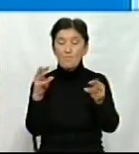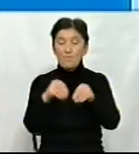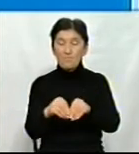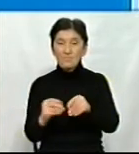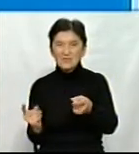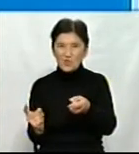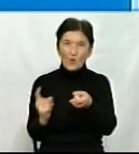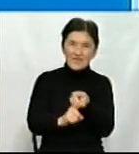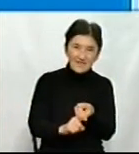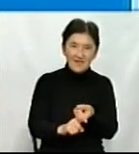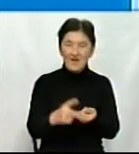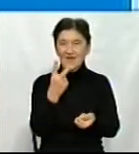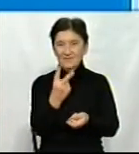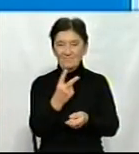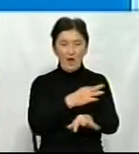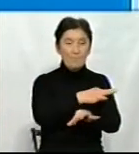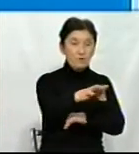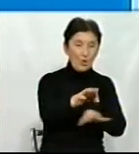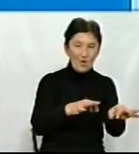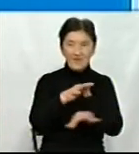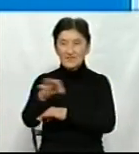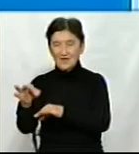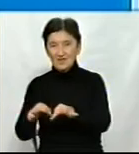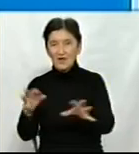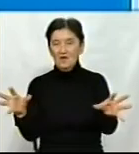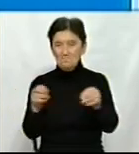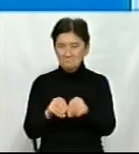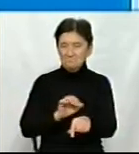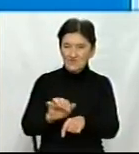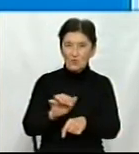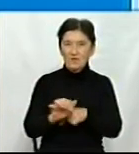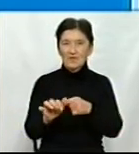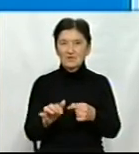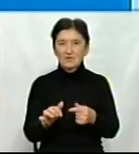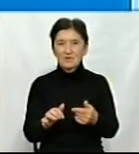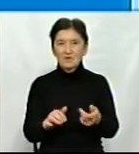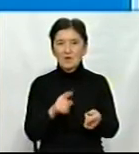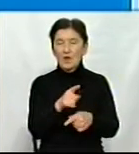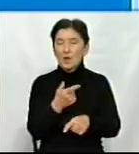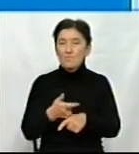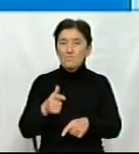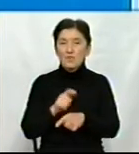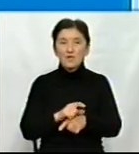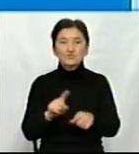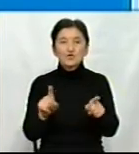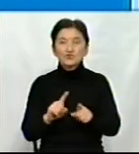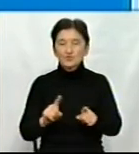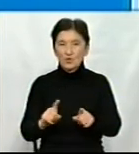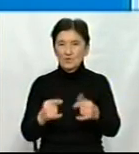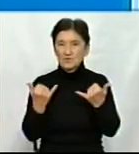скажімо, бізнес-проекти і викоробляють спільну продукцію. Пані Настя, більше про продукцію. Яку продукцію ви сьогодні